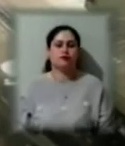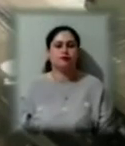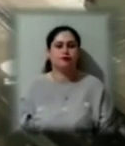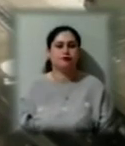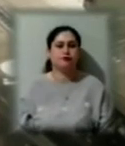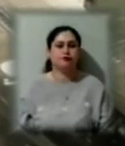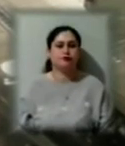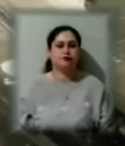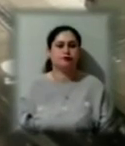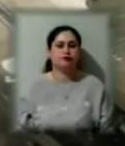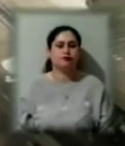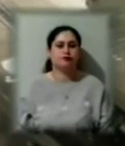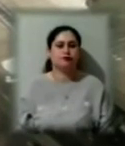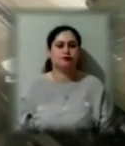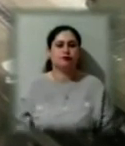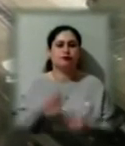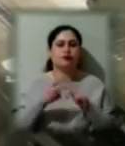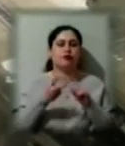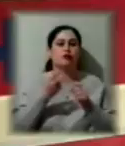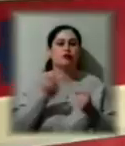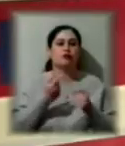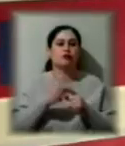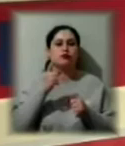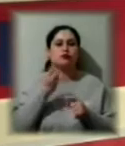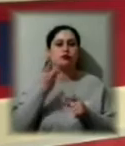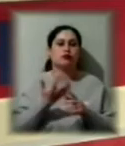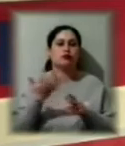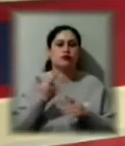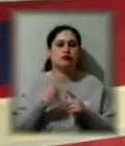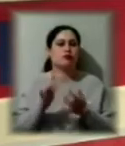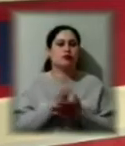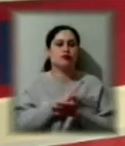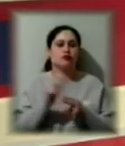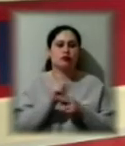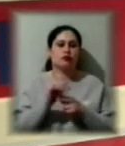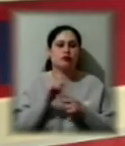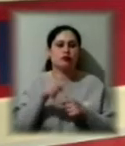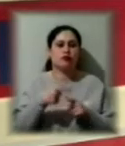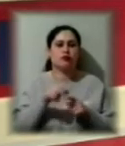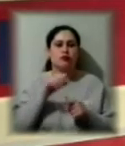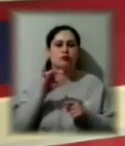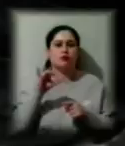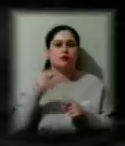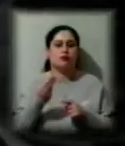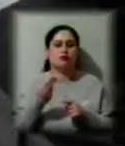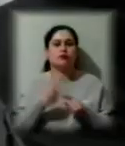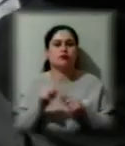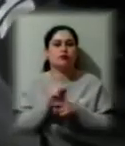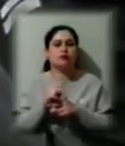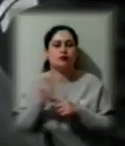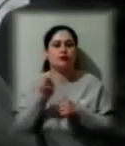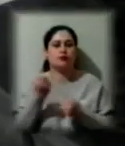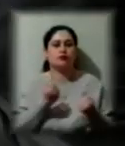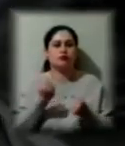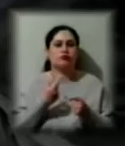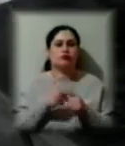Це друга машина швидкої допомоги, яку безплатно ремонтують на цьому підприємстві, щоб полагодити перше автомедиків знадобилось